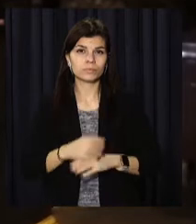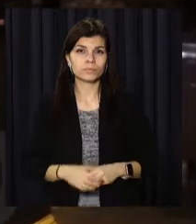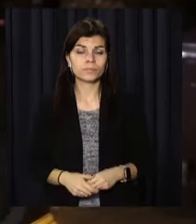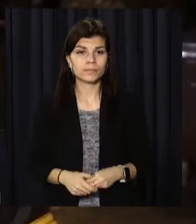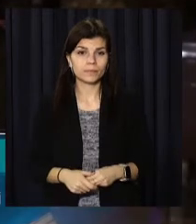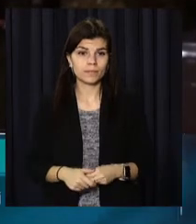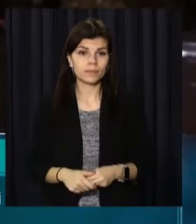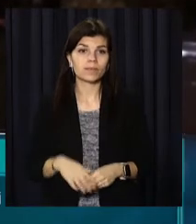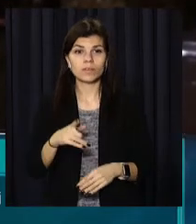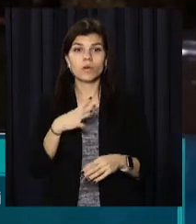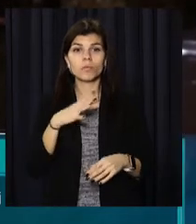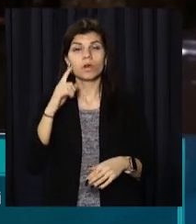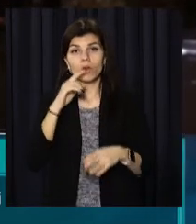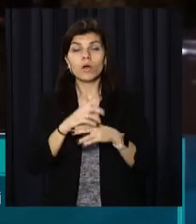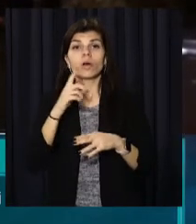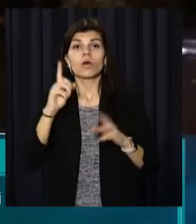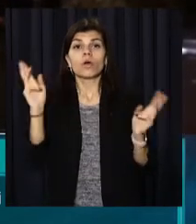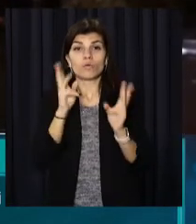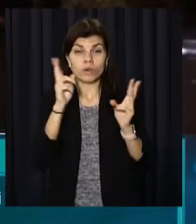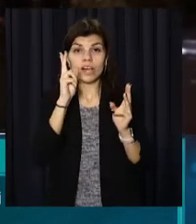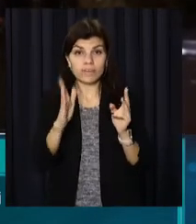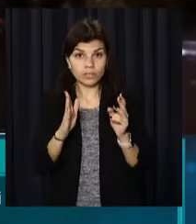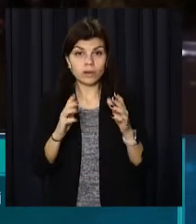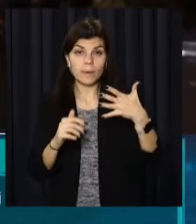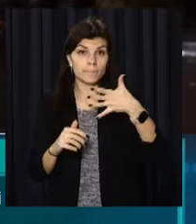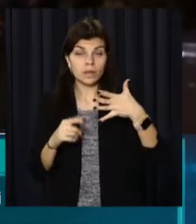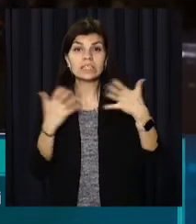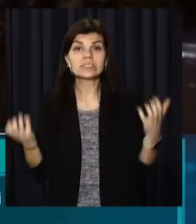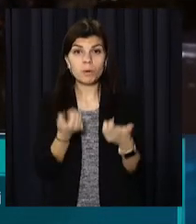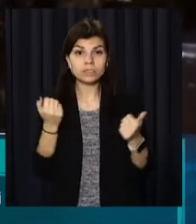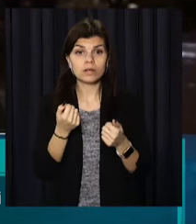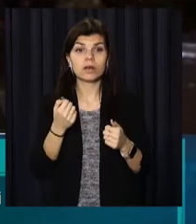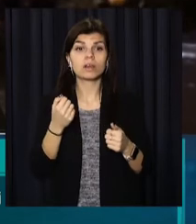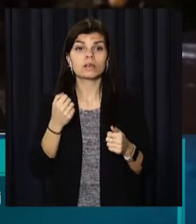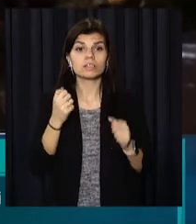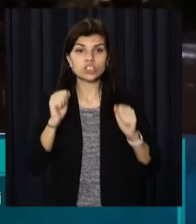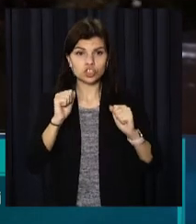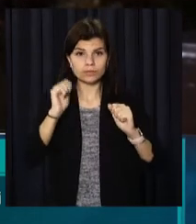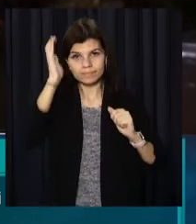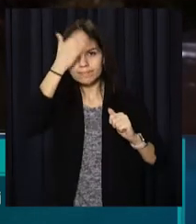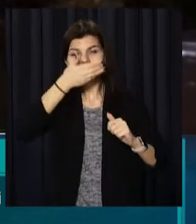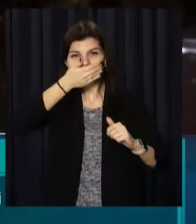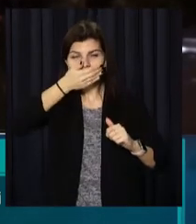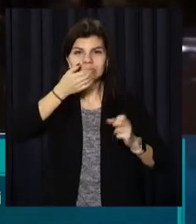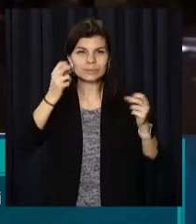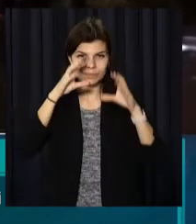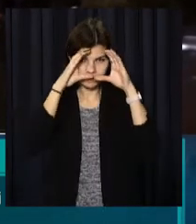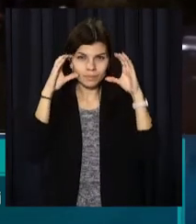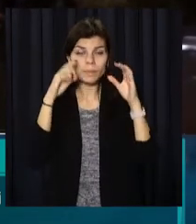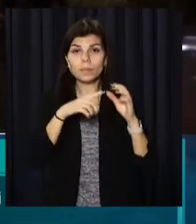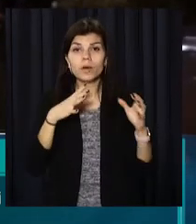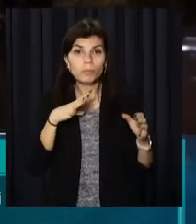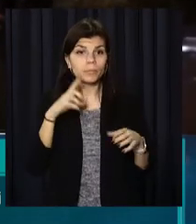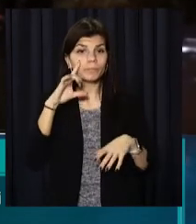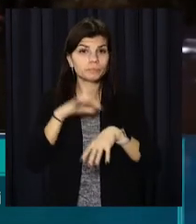Адресою було встановлено, що горить квартира на п'ятому поверсі. Рятувальники працювали в апаратах захисту органів дихання та зору. На місці пожежі було